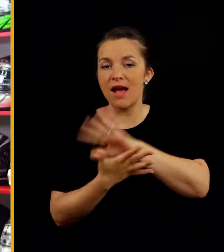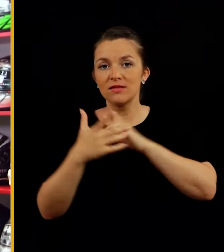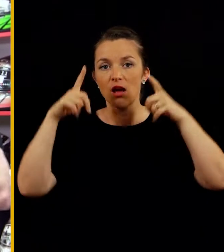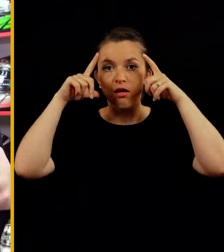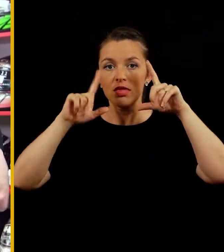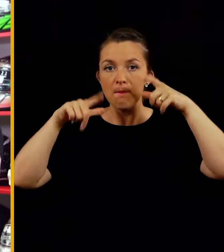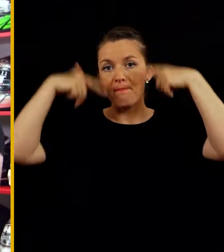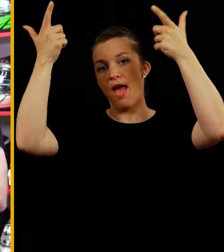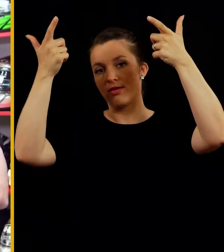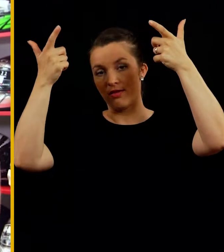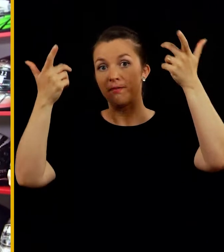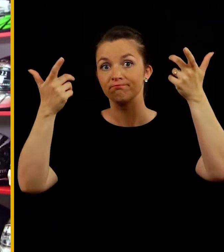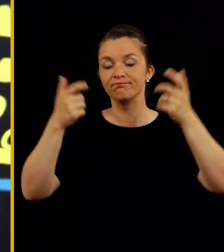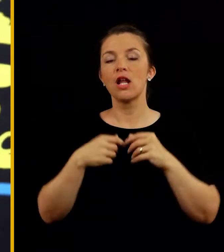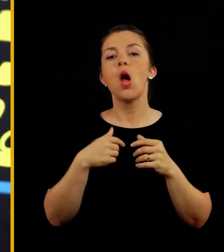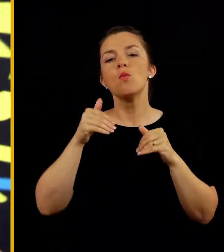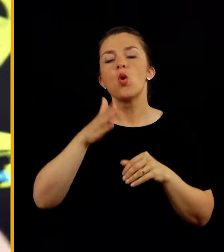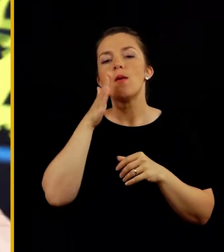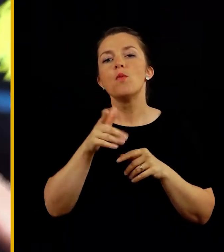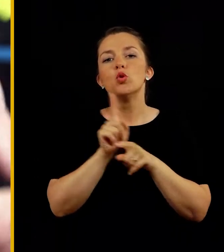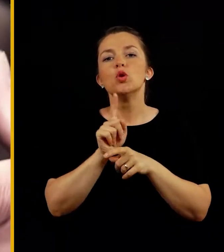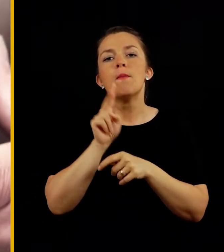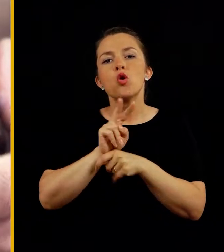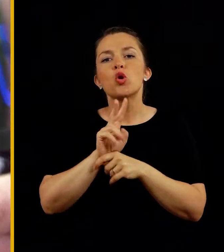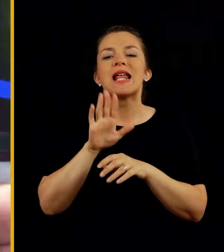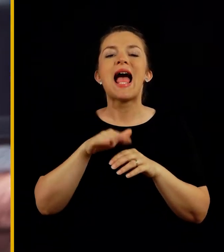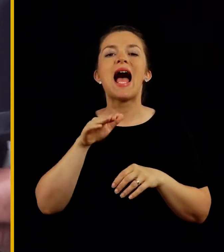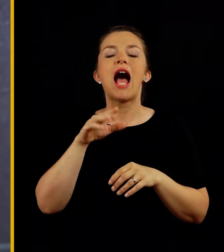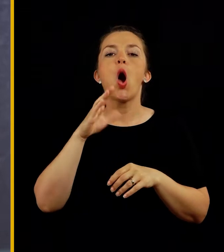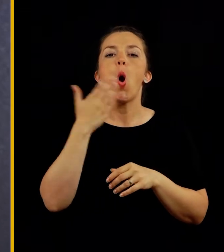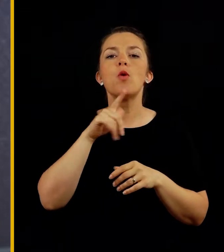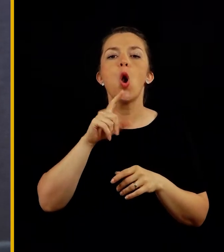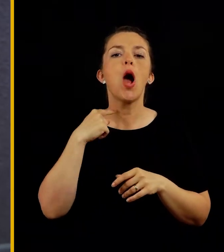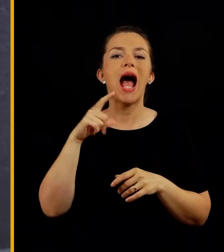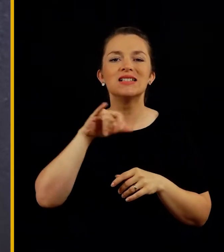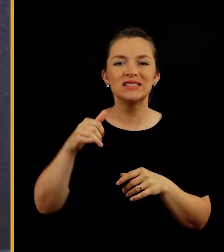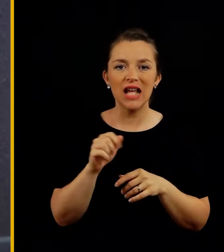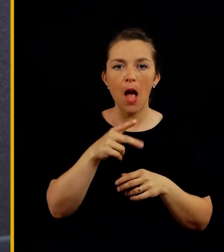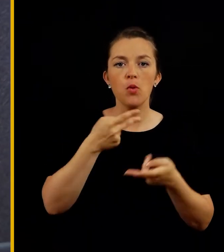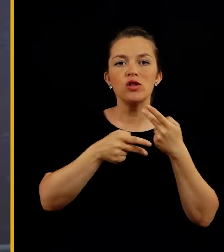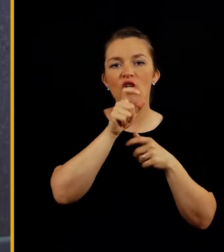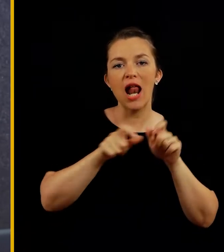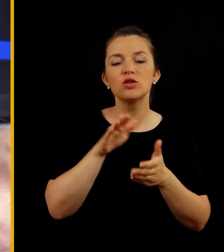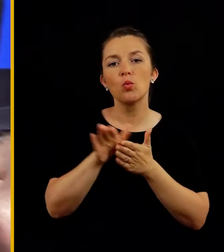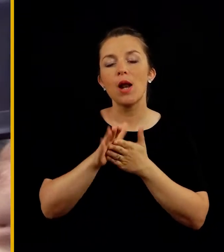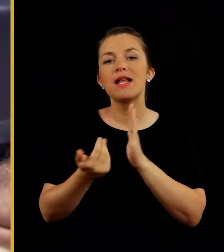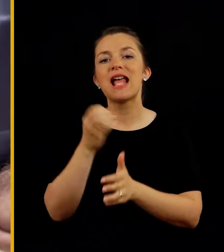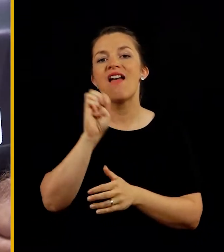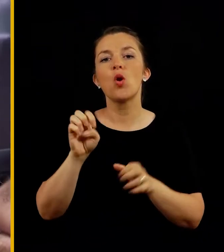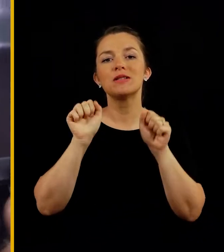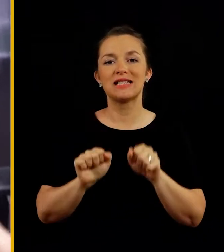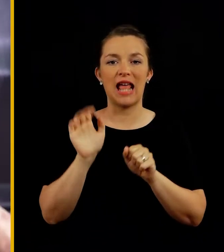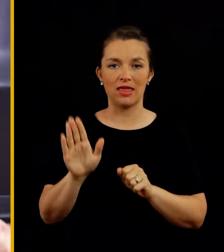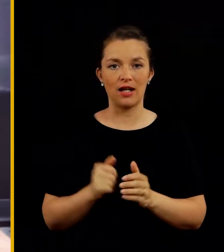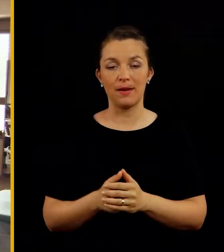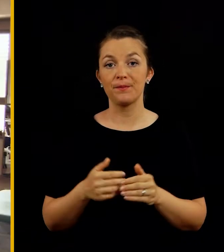patca čelado ne stakne iz glave. Pozorni pa moramo biti tudi na certifikate oziroma na homologacije, ki jih proizvajalci uporabljajo za